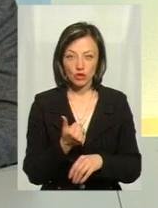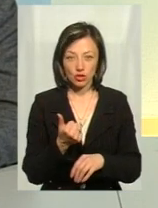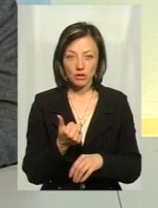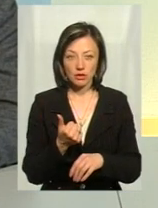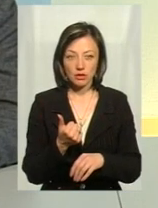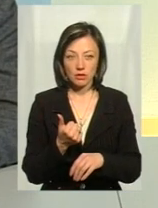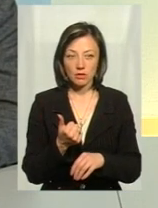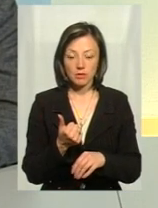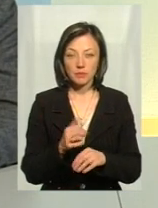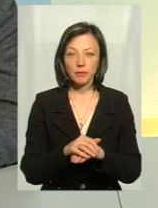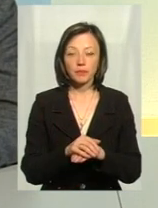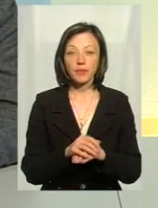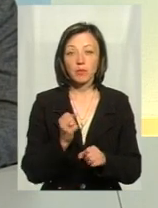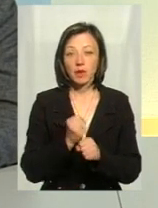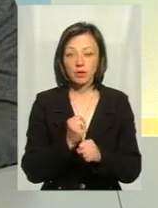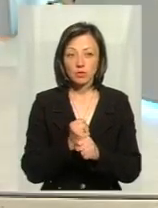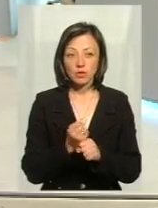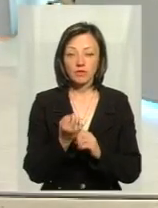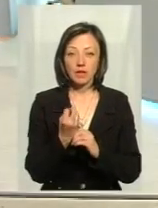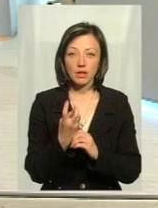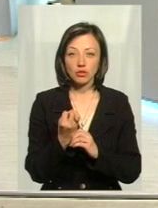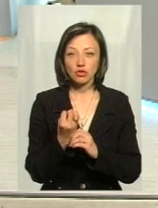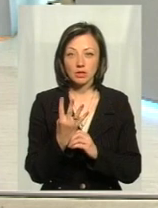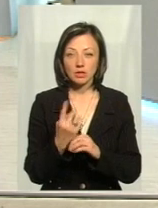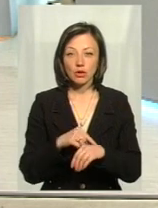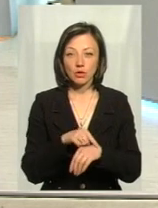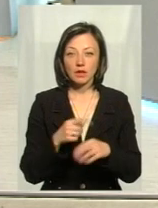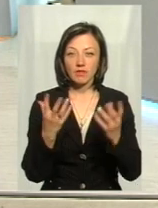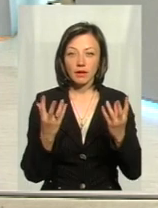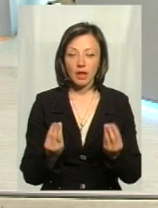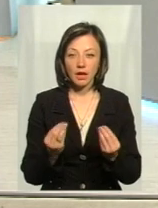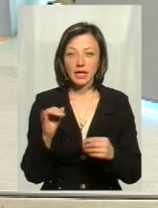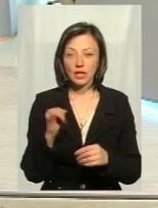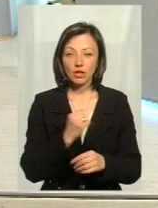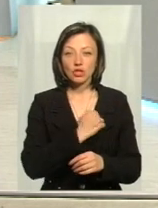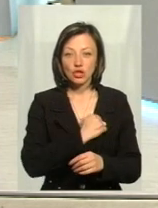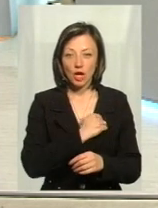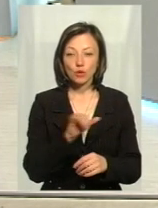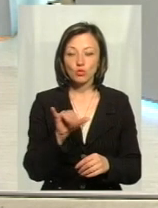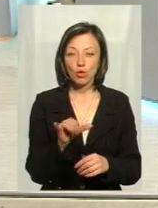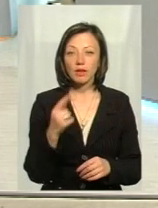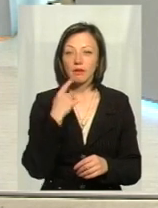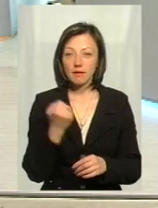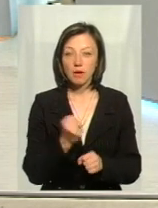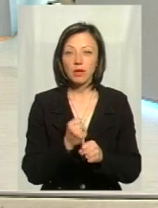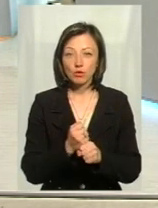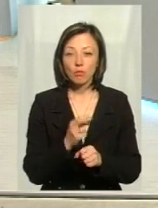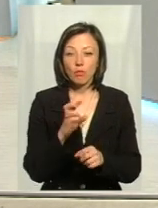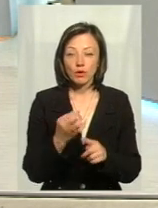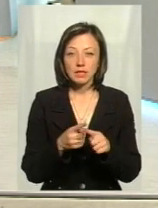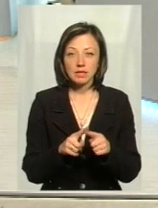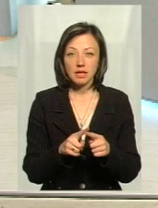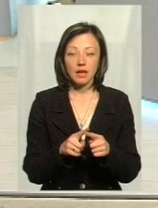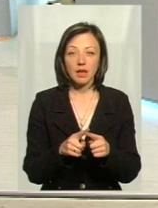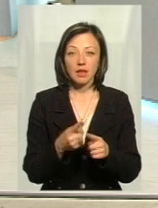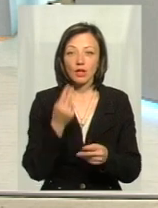він працює 12-14 годин в день. І, на жаль, і субота, і неділя він теж працює, тому що це самі такі